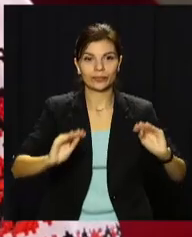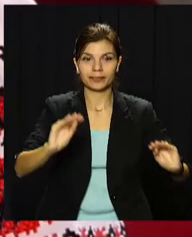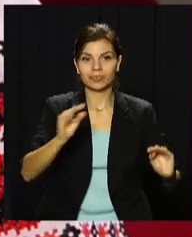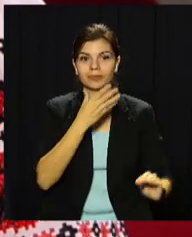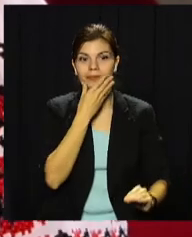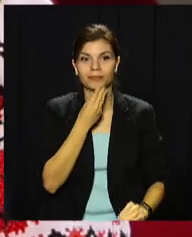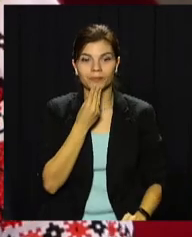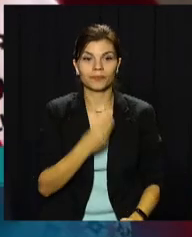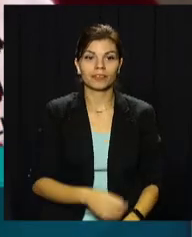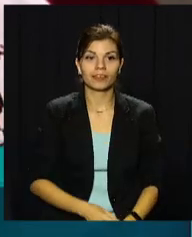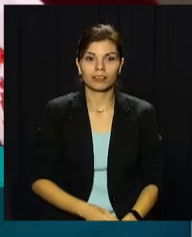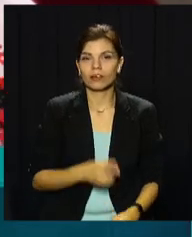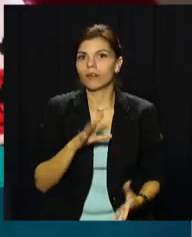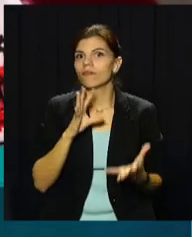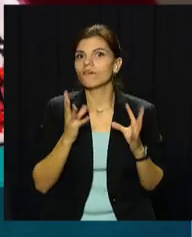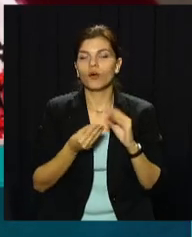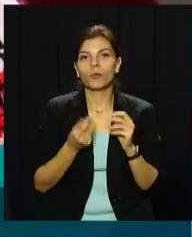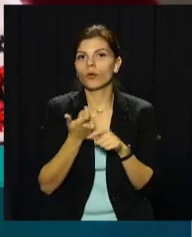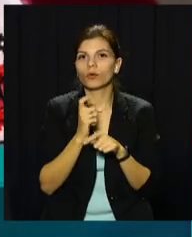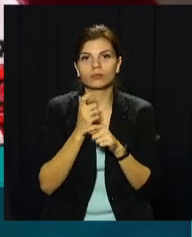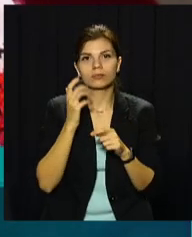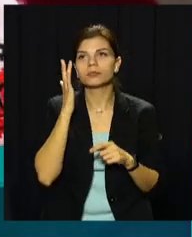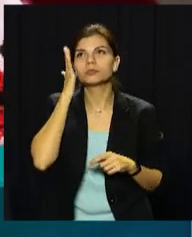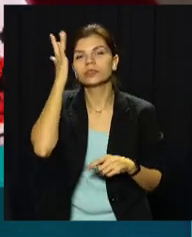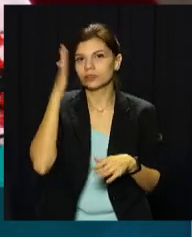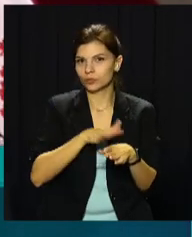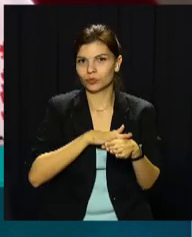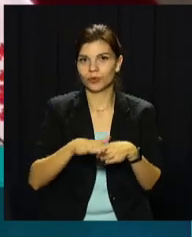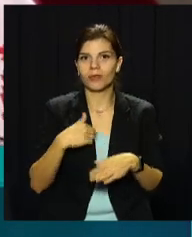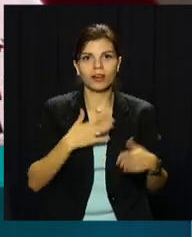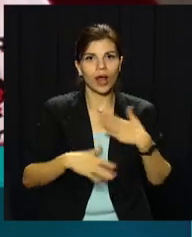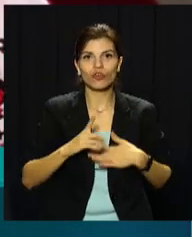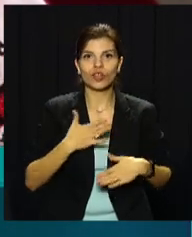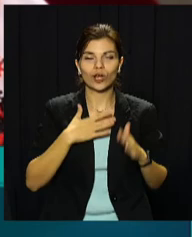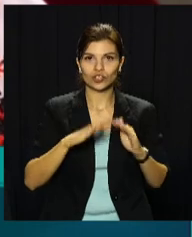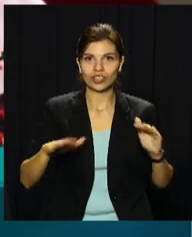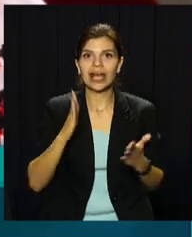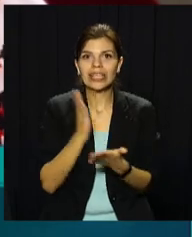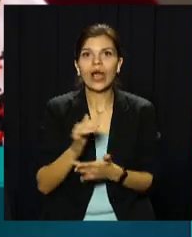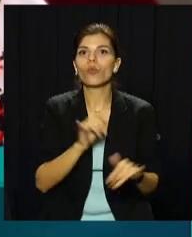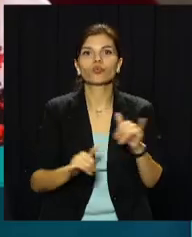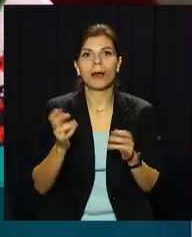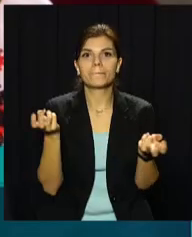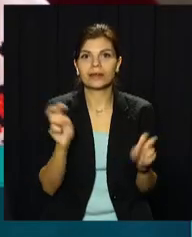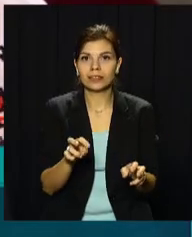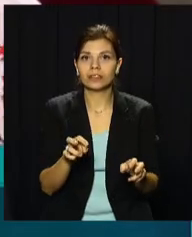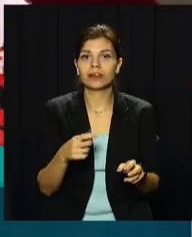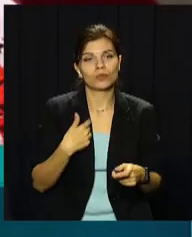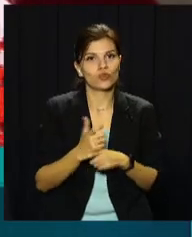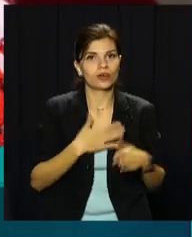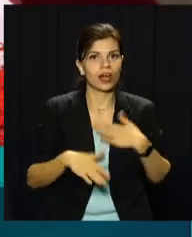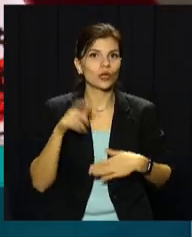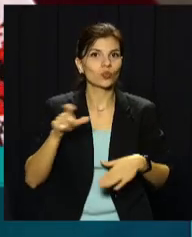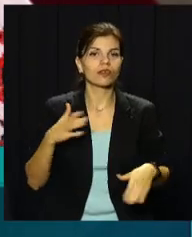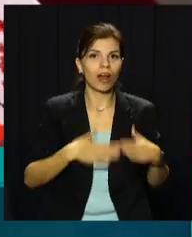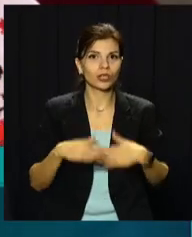На кінець здійснилася наша мрія. Ми дуже раді, що нашим дітям є куди прийти. Ми дуже раді, люди